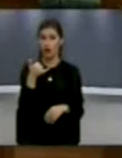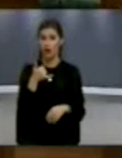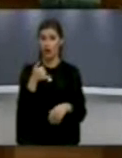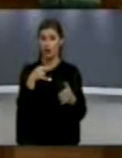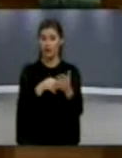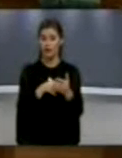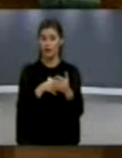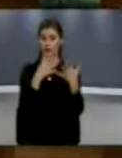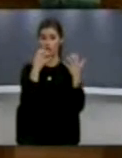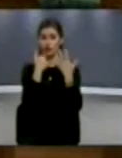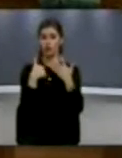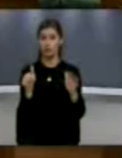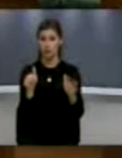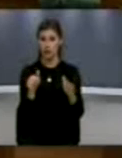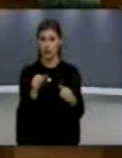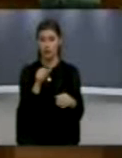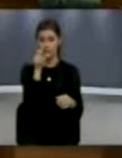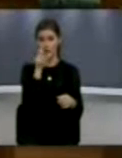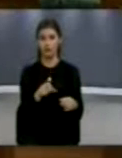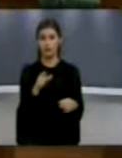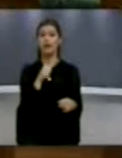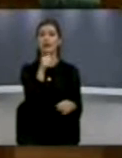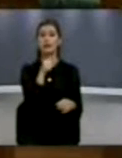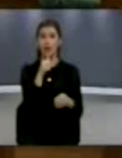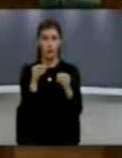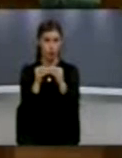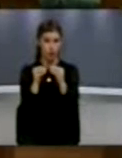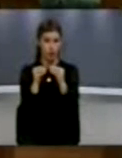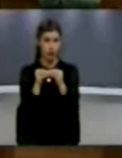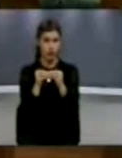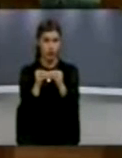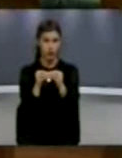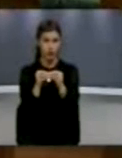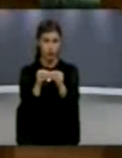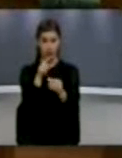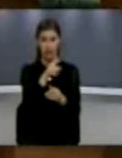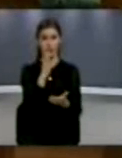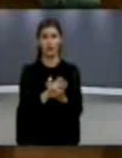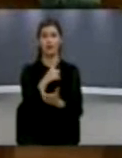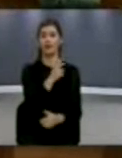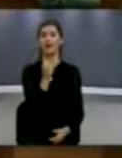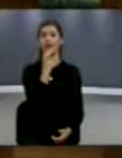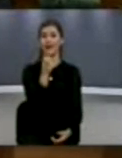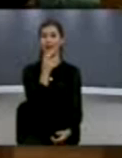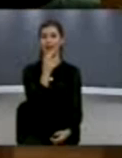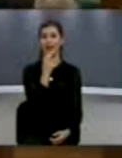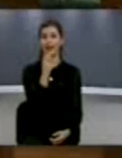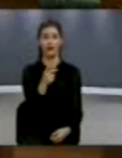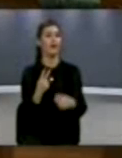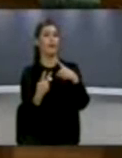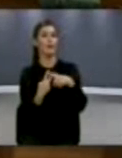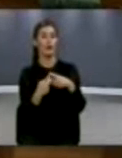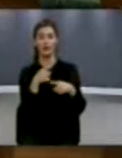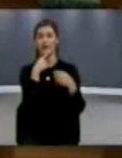vitit 16 janarë, i herojt tonë, komtar i Sabolitini, kërë qeshej në podgoritës, duke i lavdruar